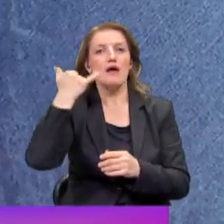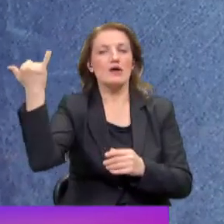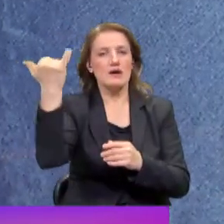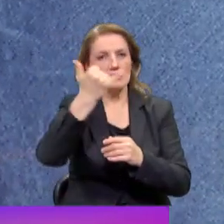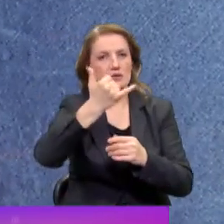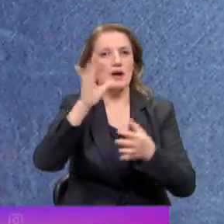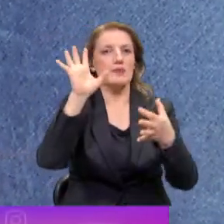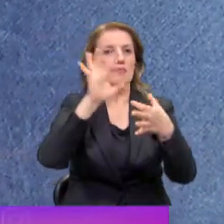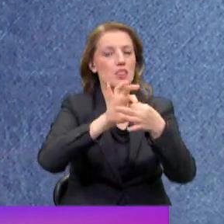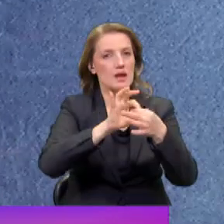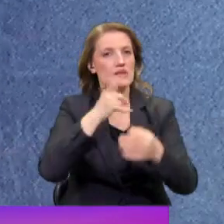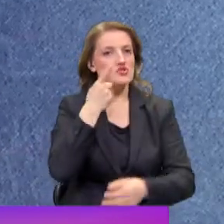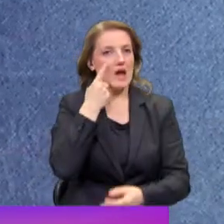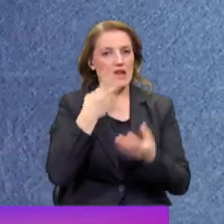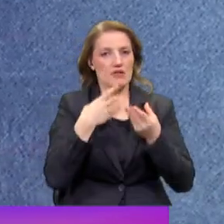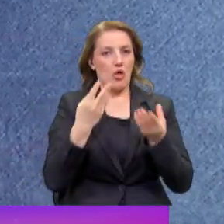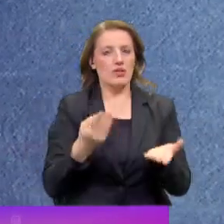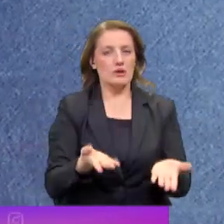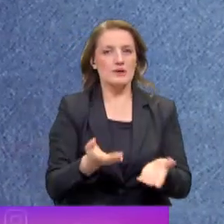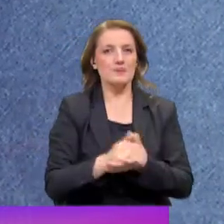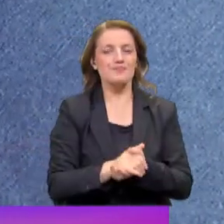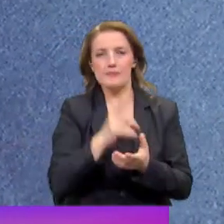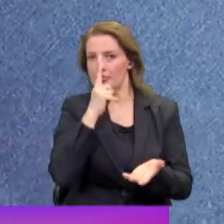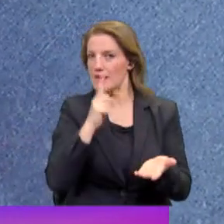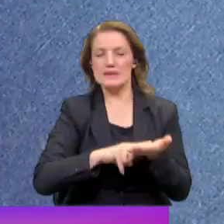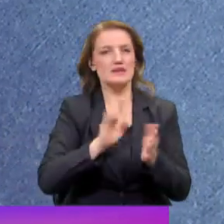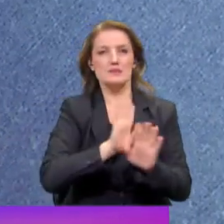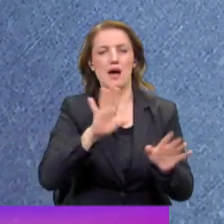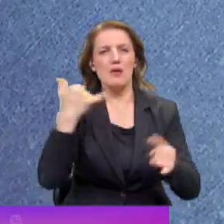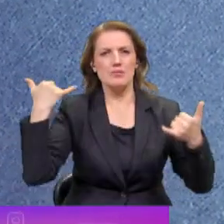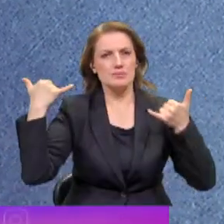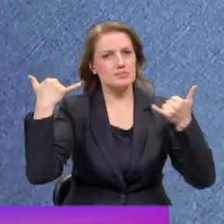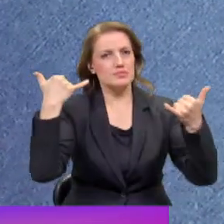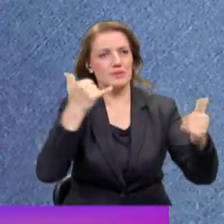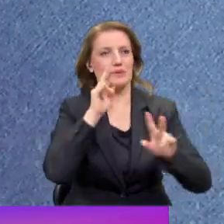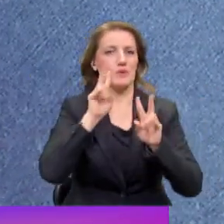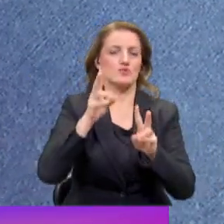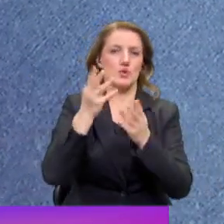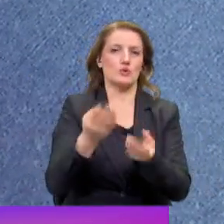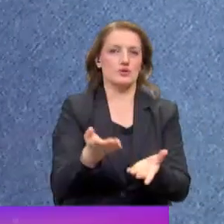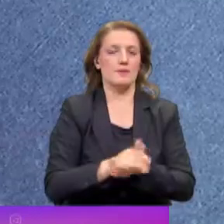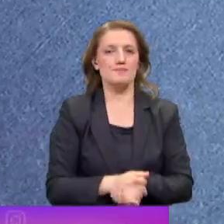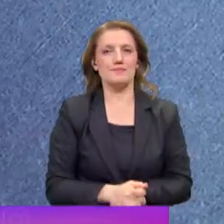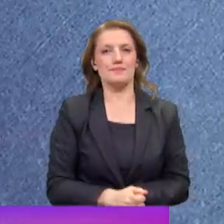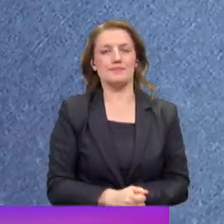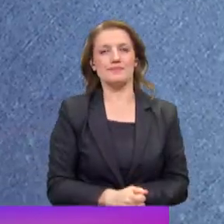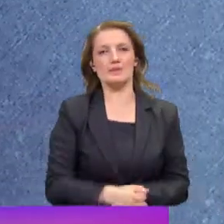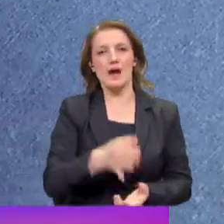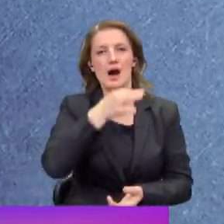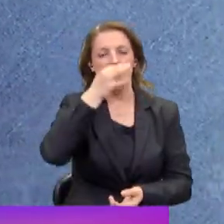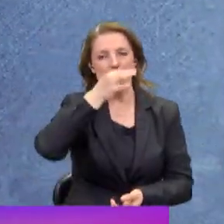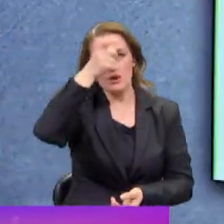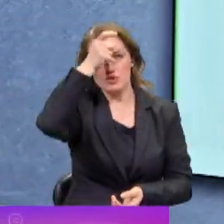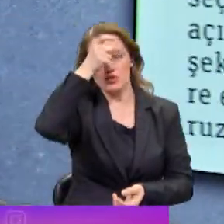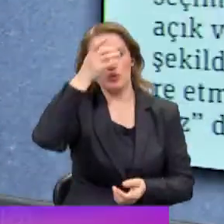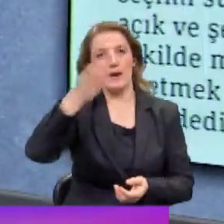bağlandığına tanıklık ediyoruz. Yani inanılmaz bir telefon trafiğini görmüş olduk, izlemiş olduk. Habertürk ekranında bir kez daha